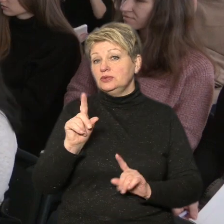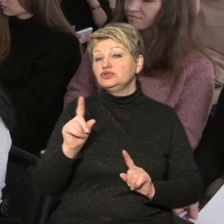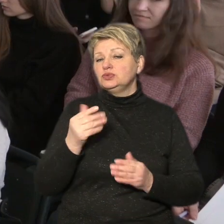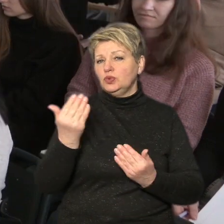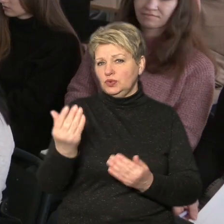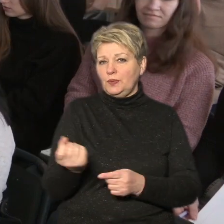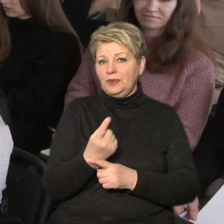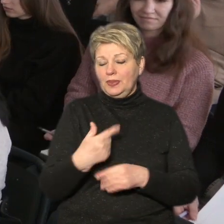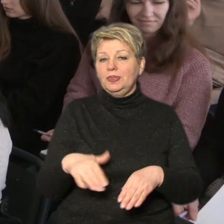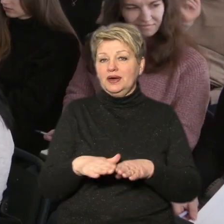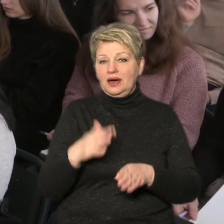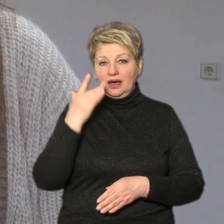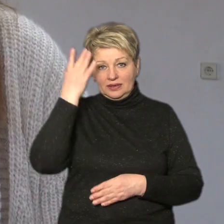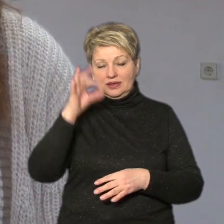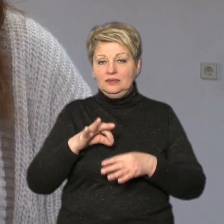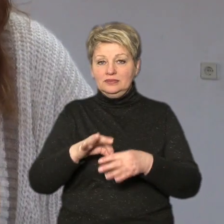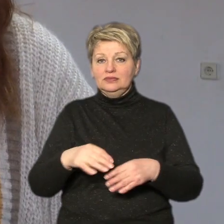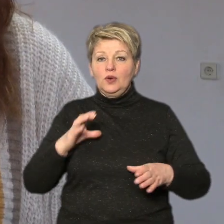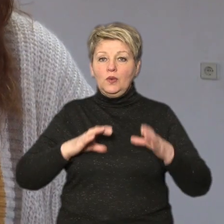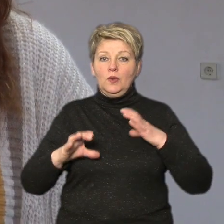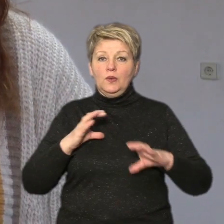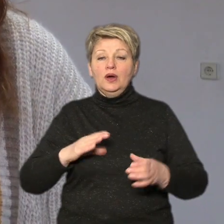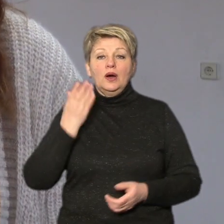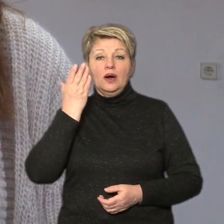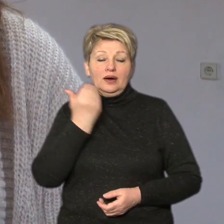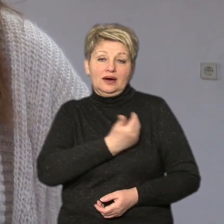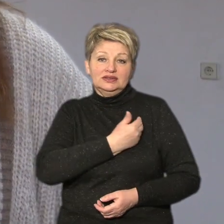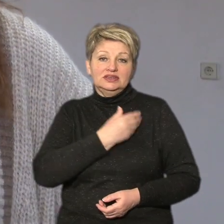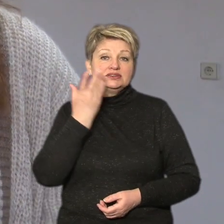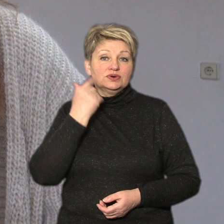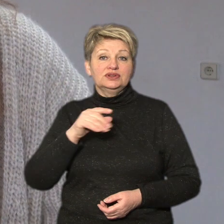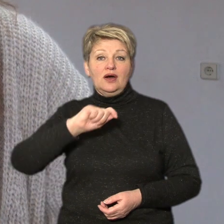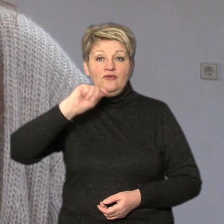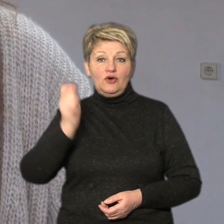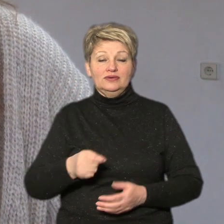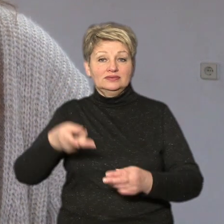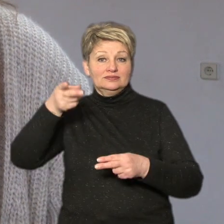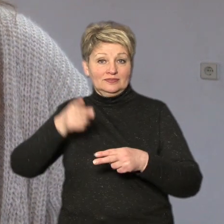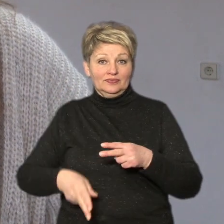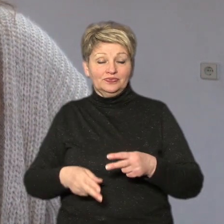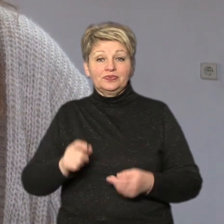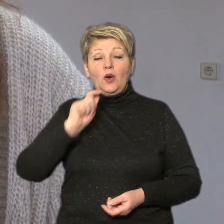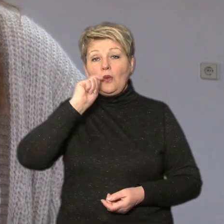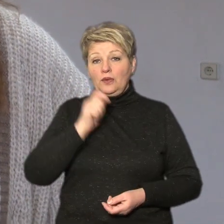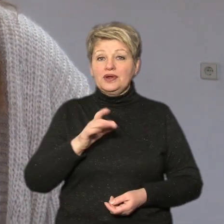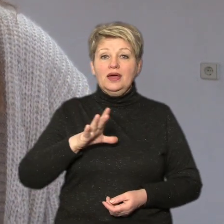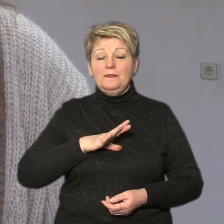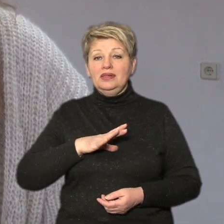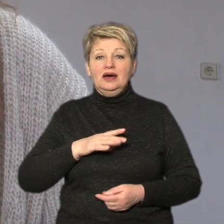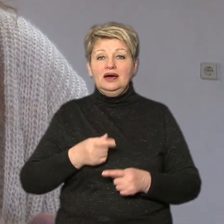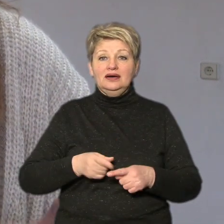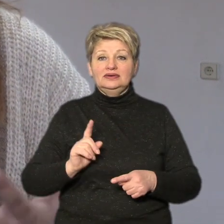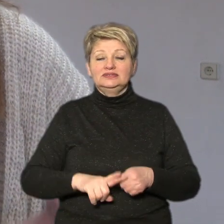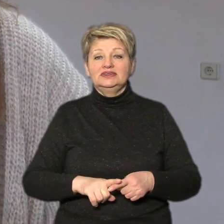виникла ідея проведення таких курсів. Хотілося, коли війна закінчиться, щоб Україна була інтернаціональною, і коли до нас